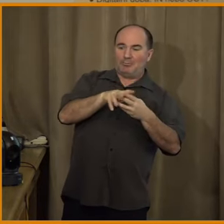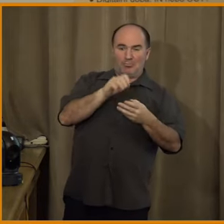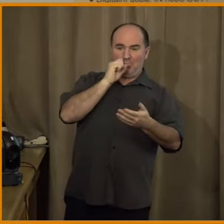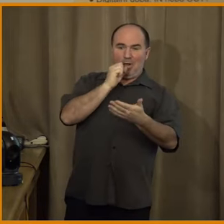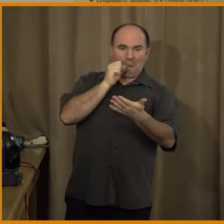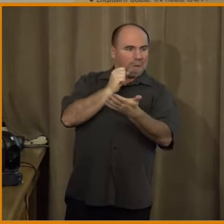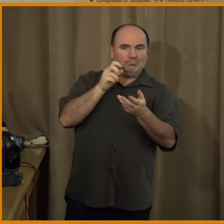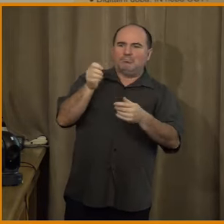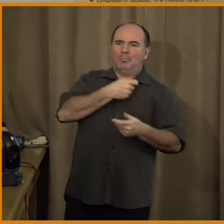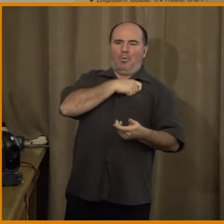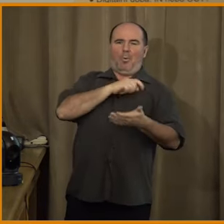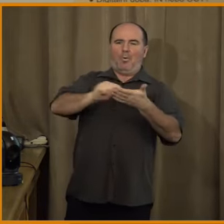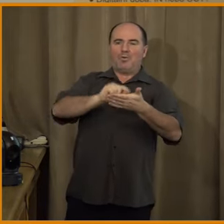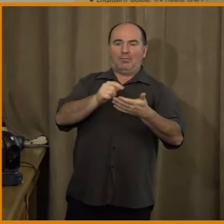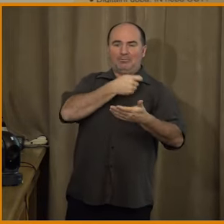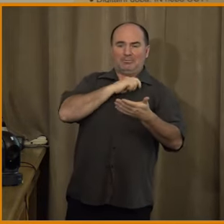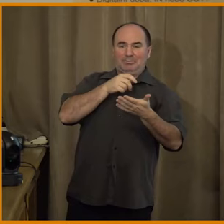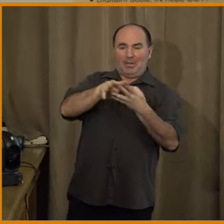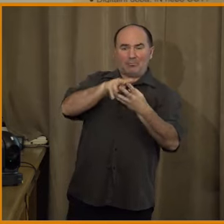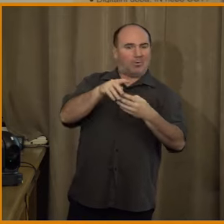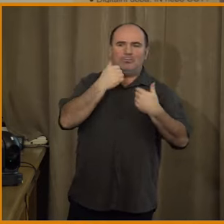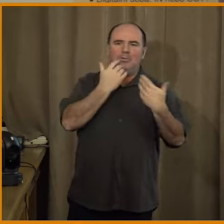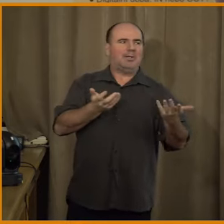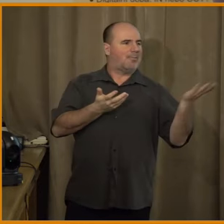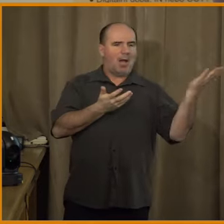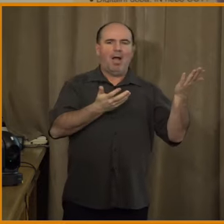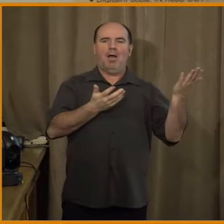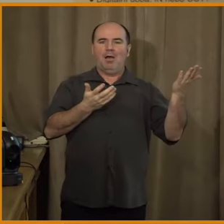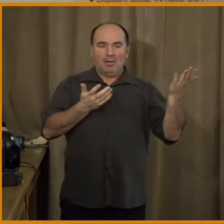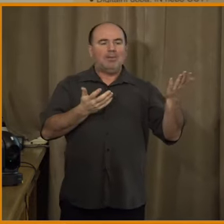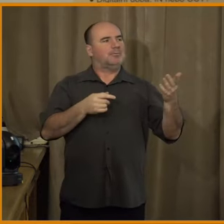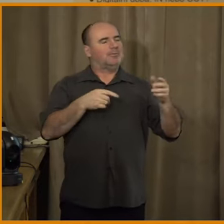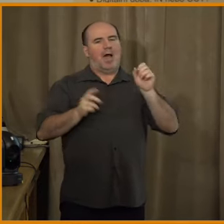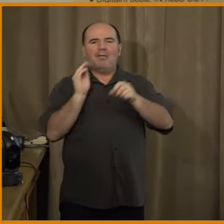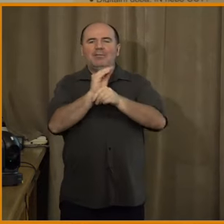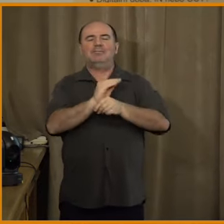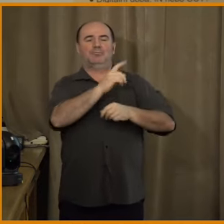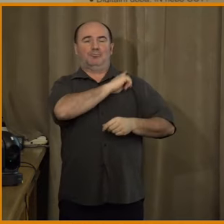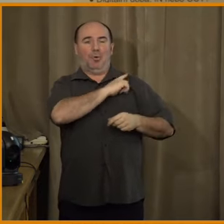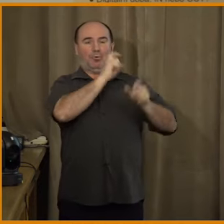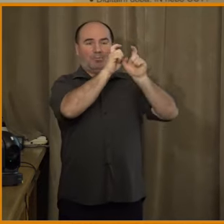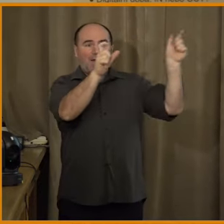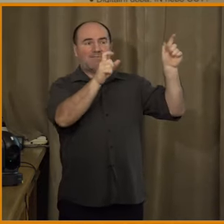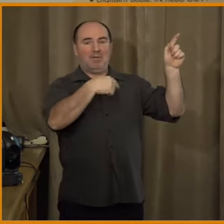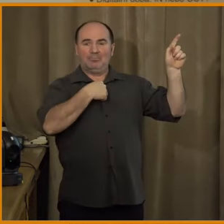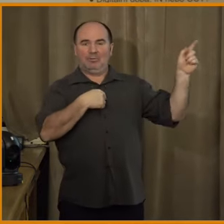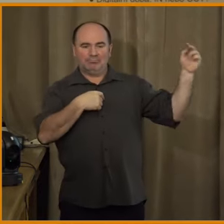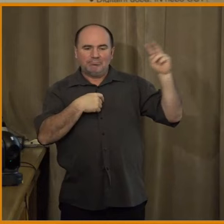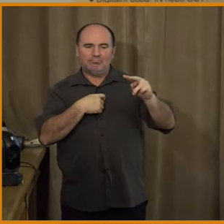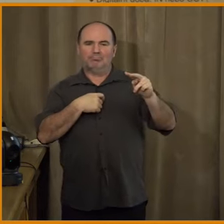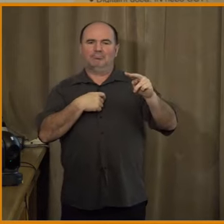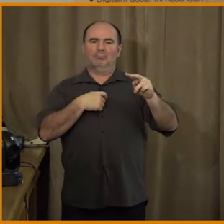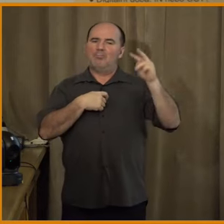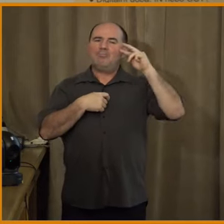protože ten stát do toho ve většině případů nemluví, ve většině případů do toho mluví ty soukromé společnosti. Tam je zase problematické